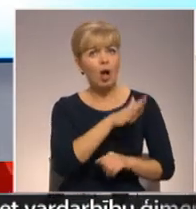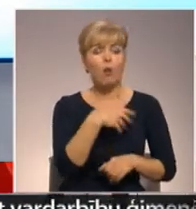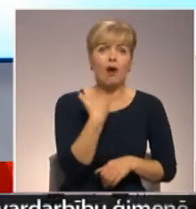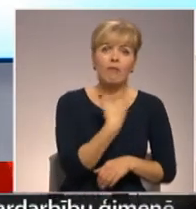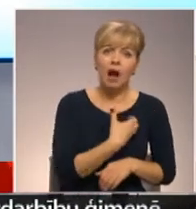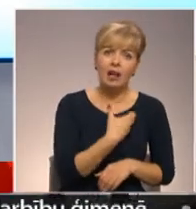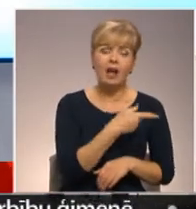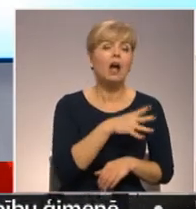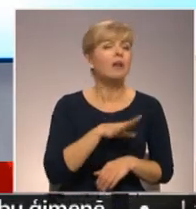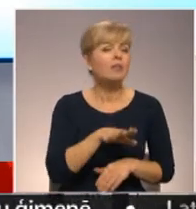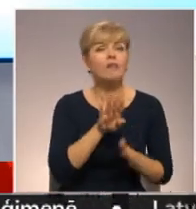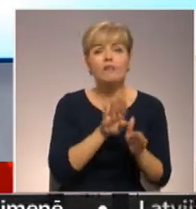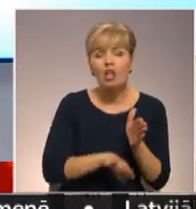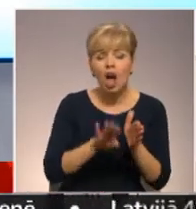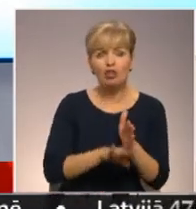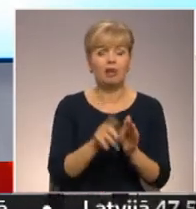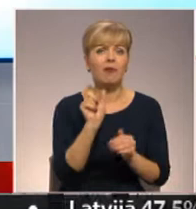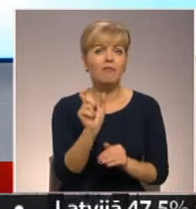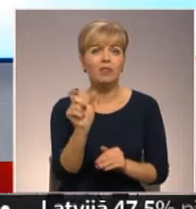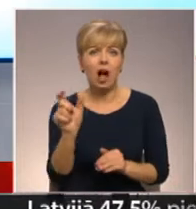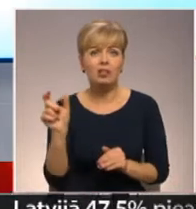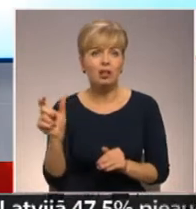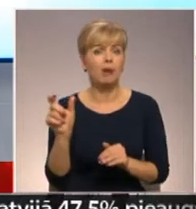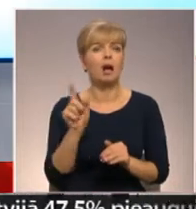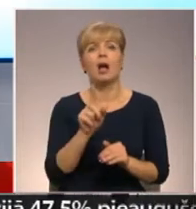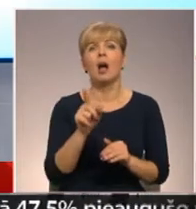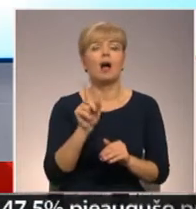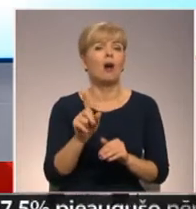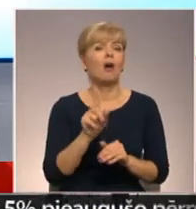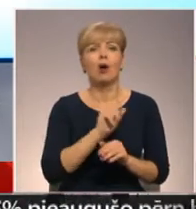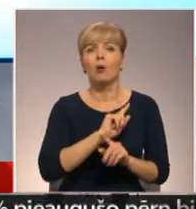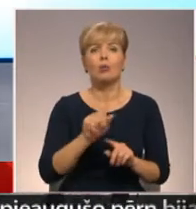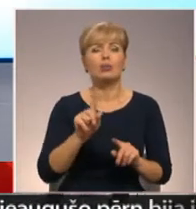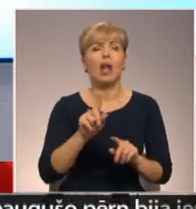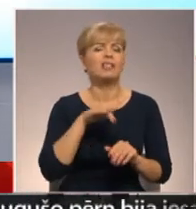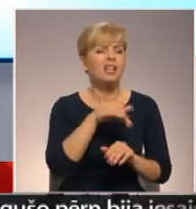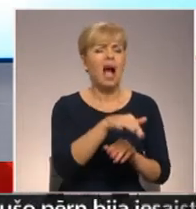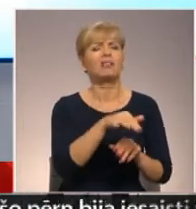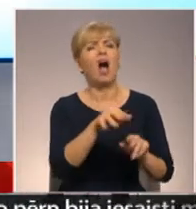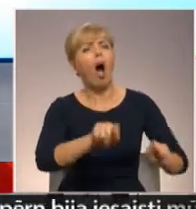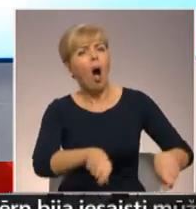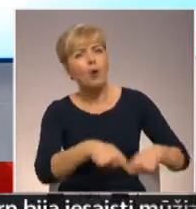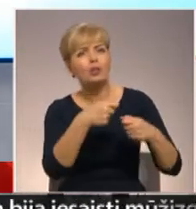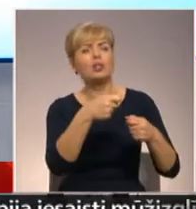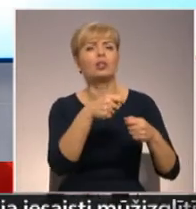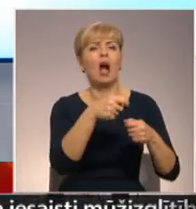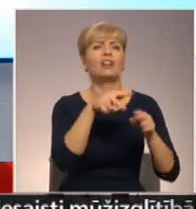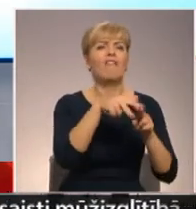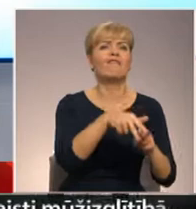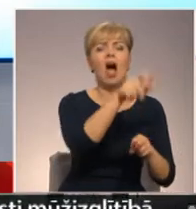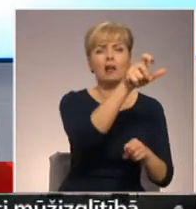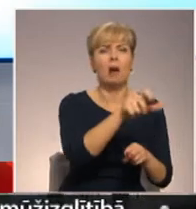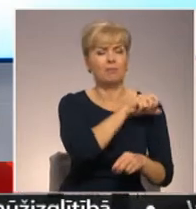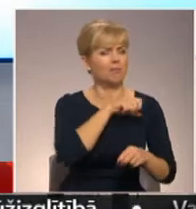vajag par visām vienkāršām frāzēm. Un nemesties tādī mirklī audzināt un mēģināt to varmāku apturēt